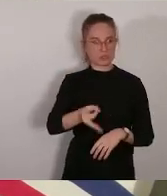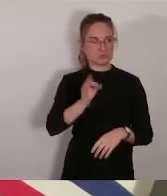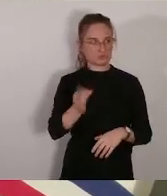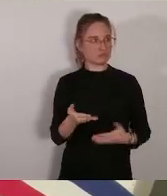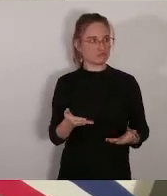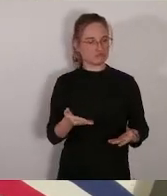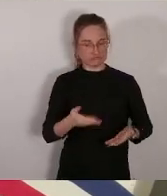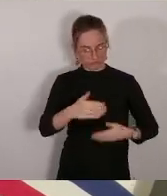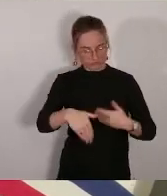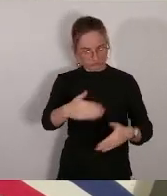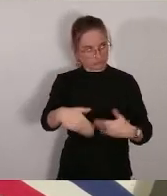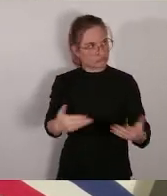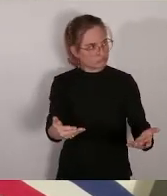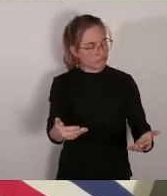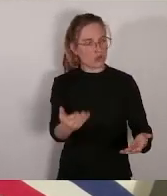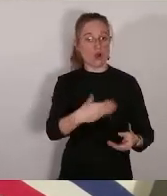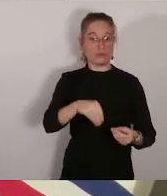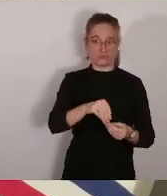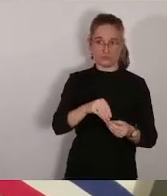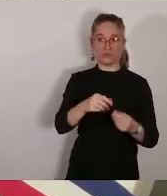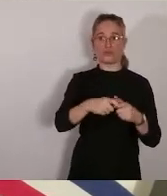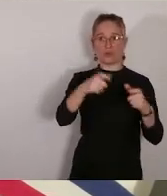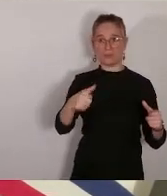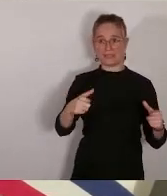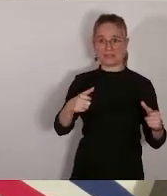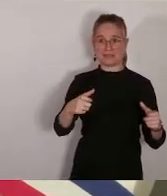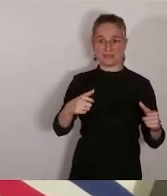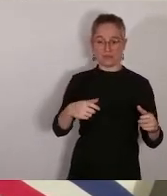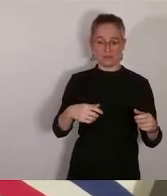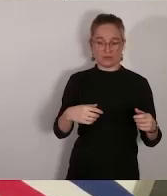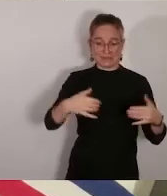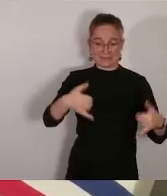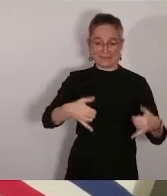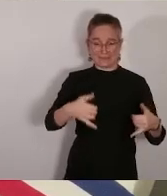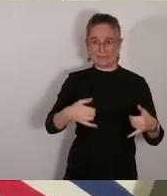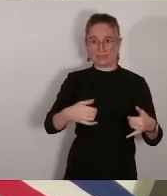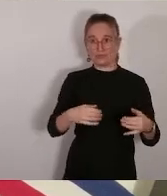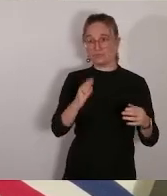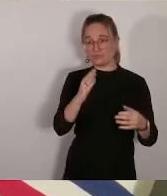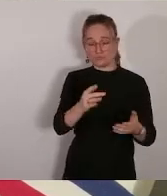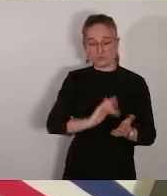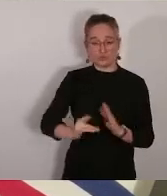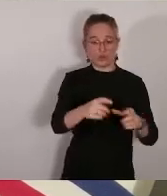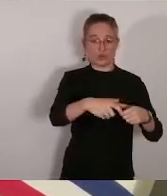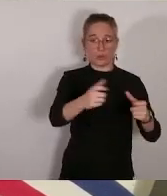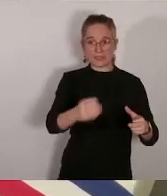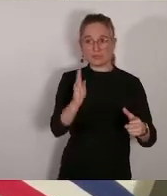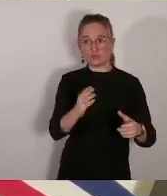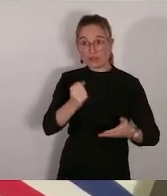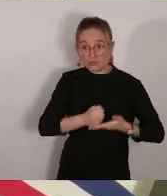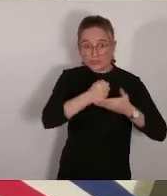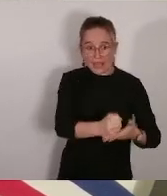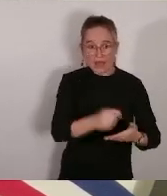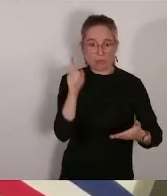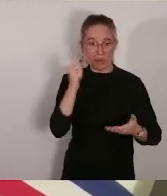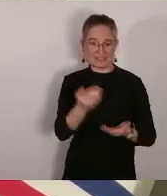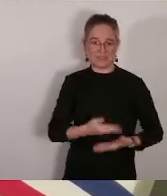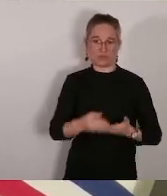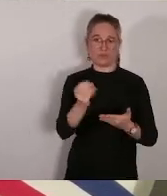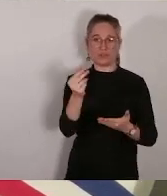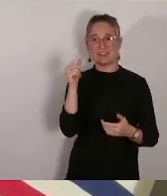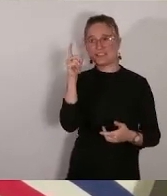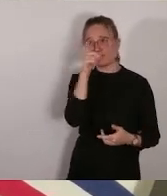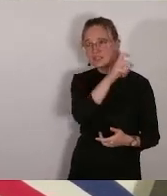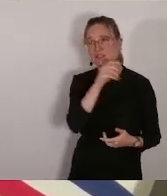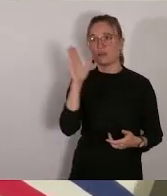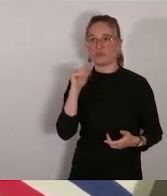situation économique très difficile donc avec le plan école on leur permet d'ailleurs de créer de l'emploi et de répondre à un certain